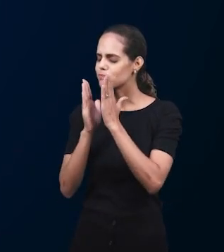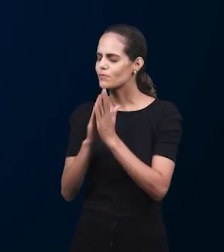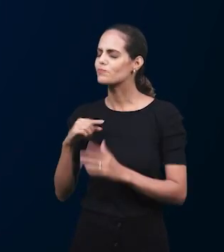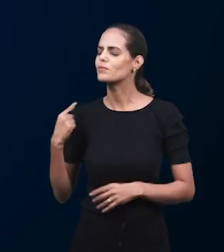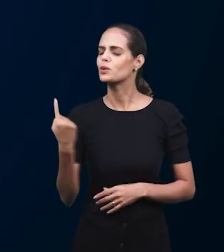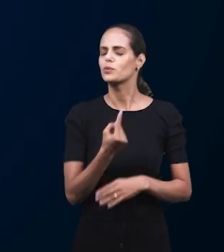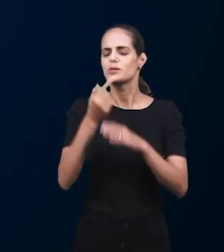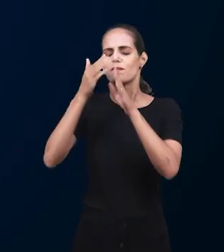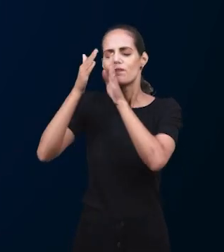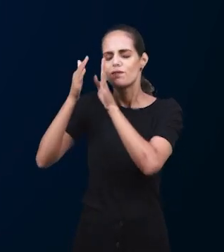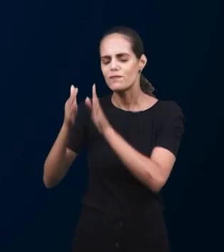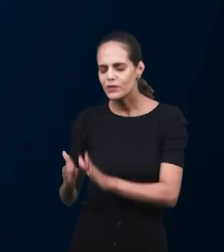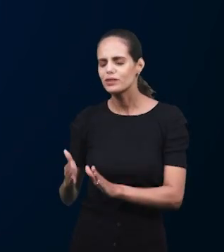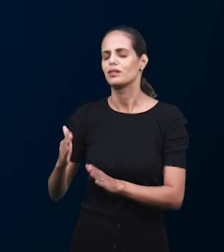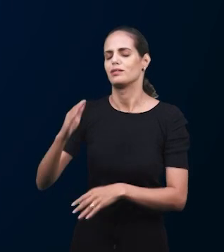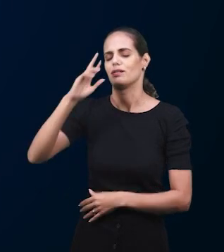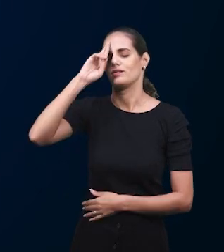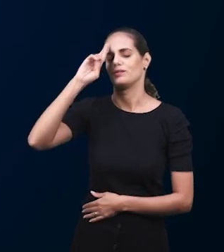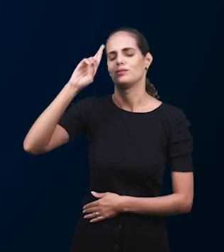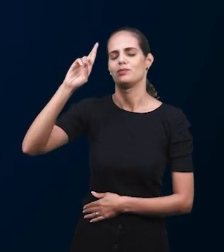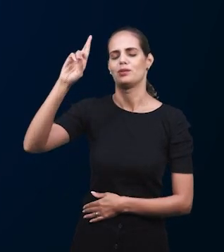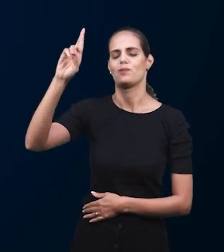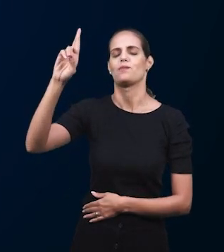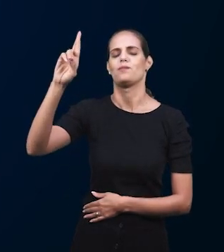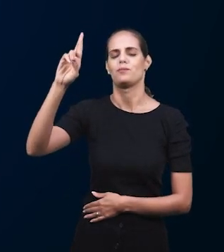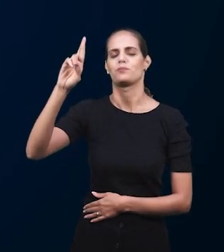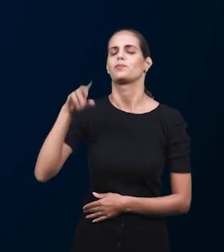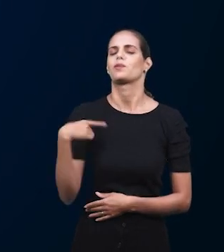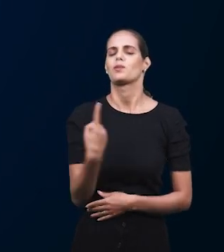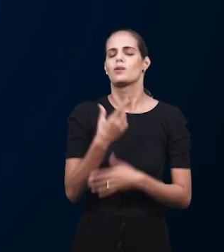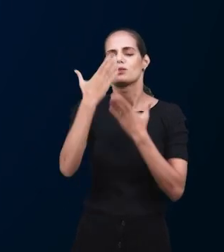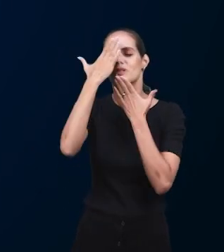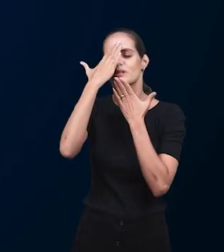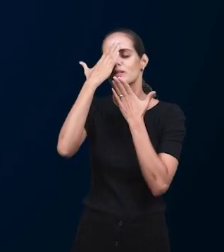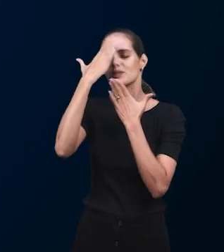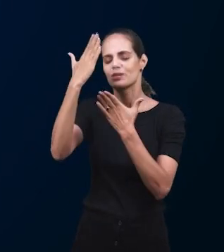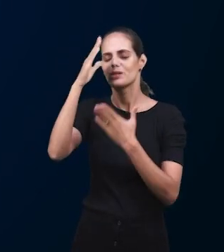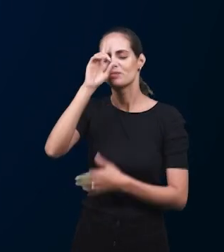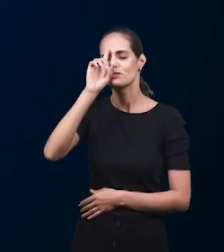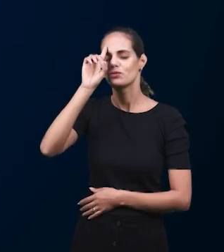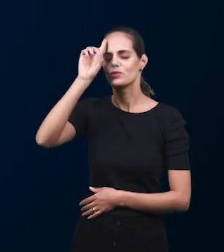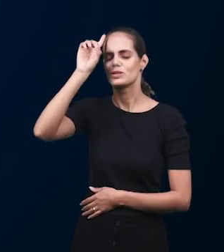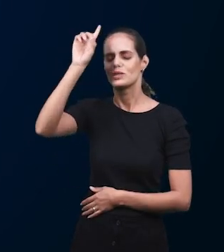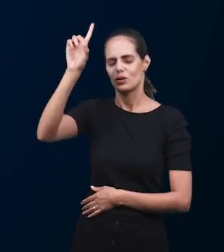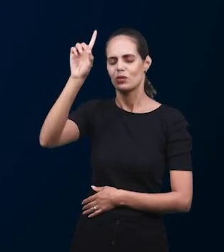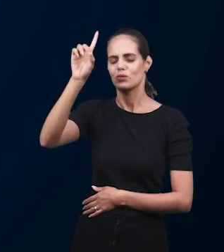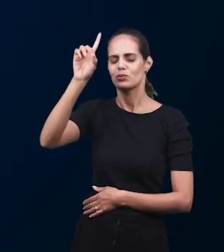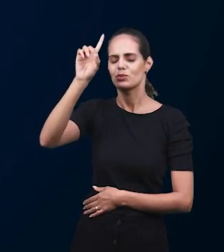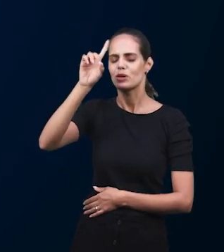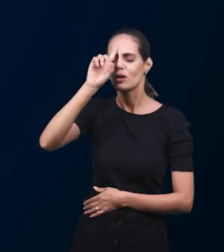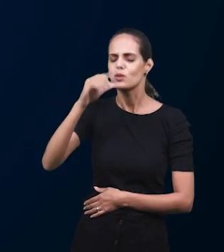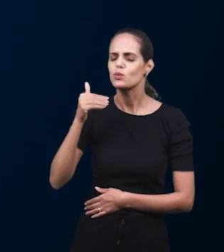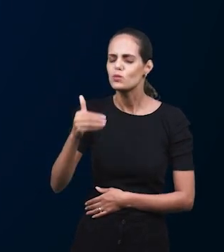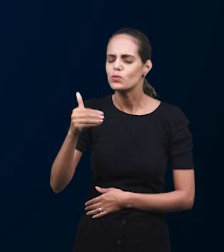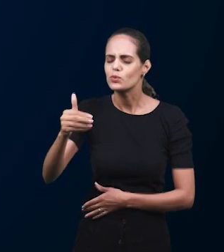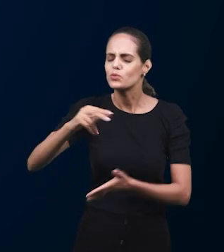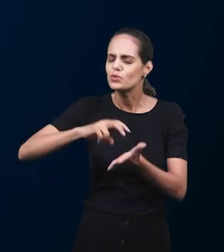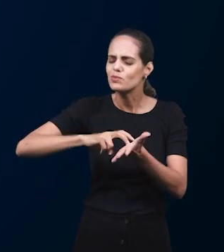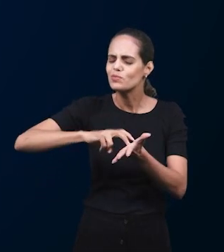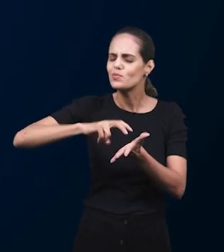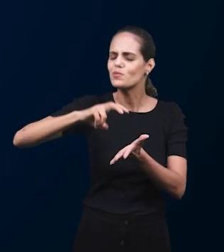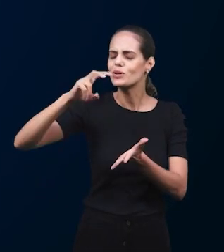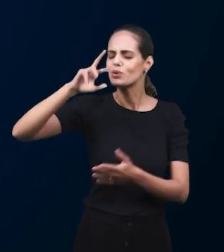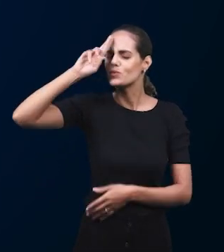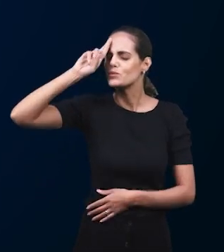служить Тебе, Господь, в верности, мы славим Тебя, Божия, потому что с каждым днем, Господь, Ты пробуждаешь нас,